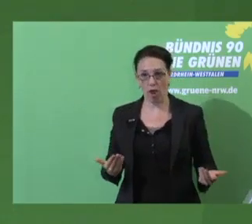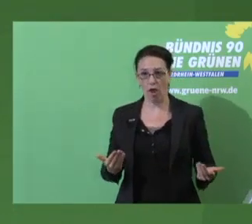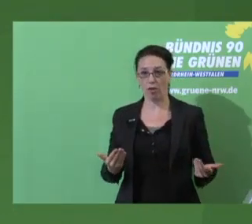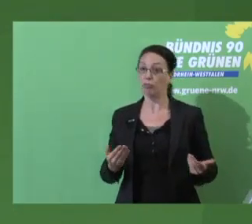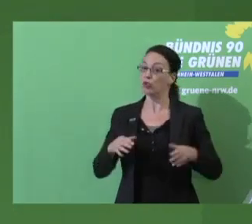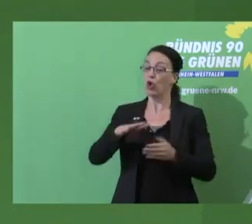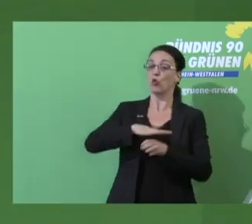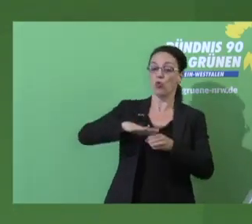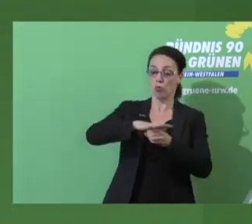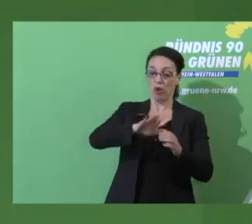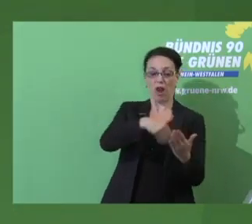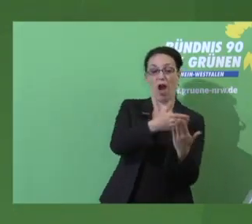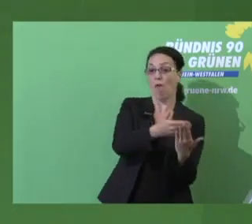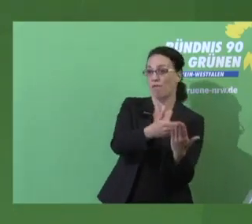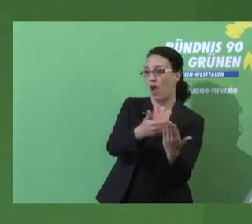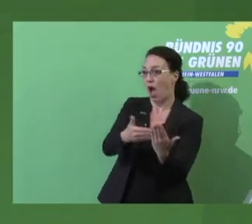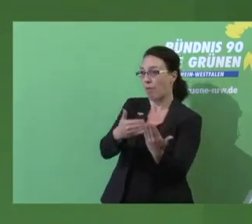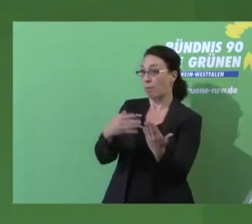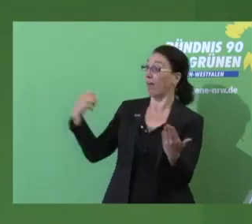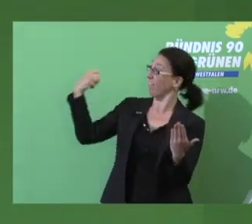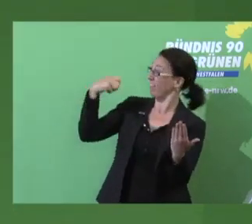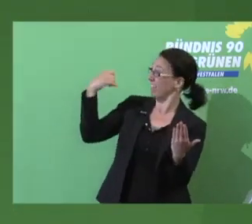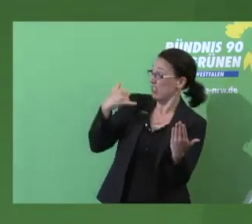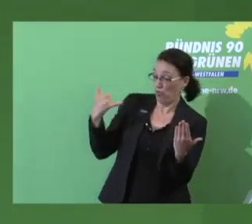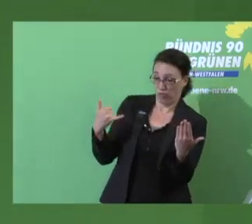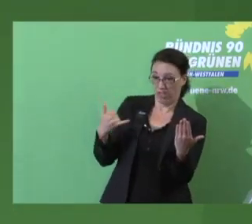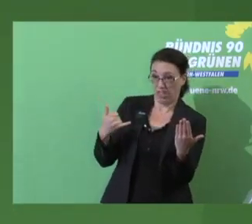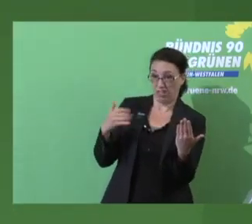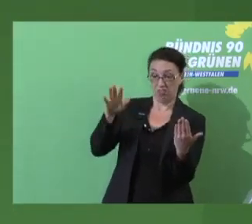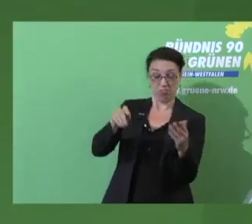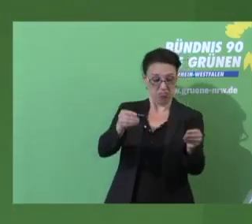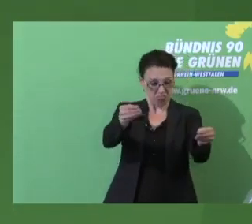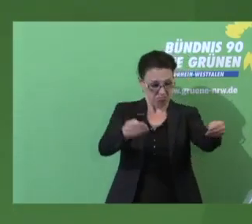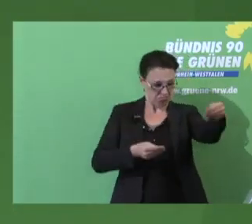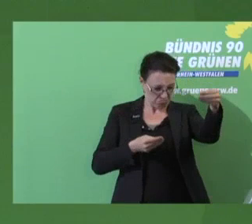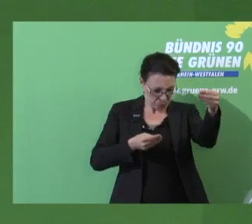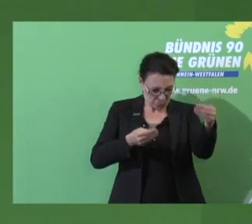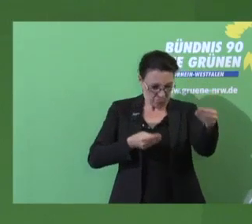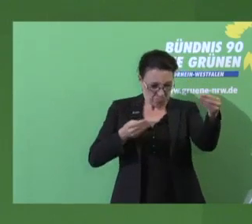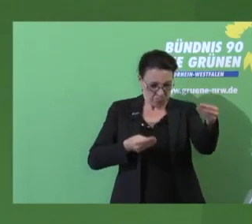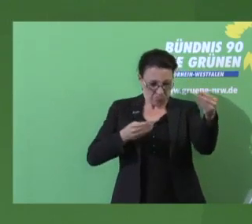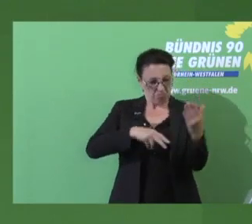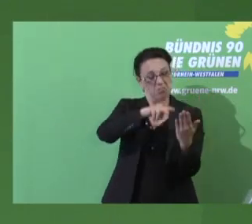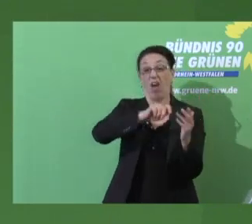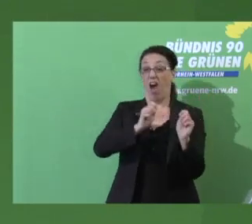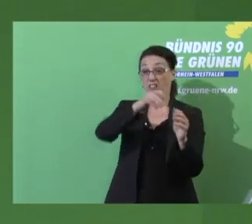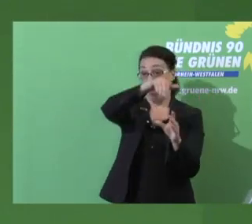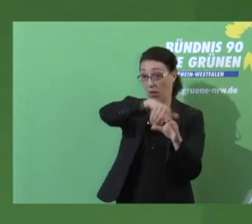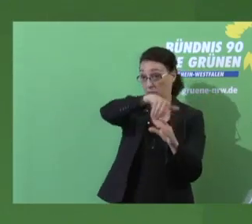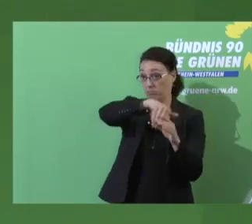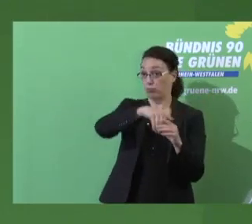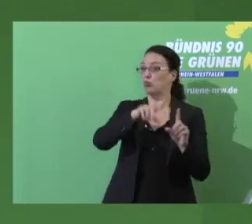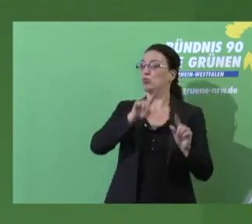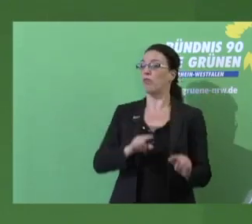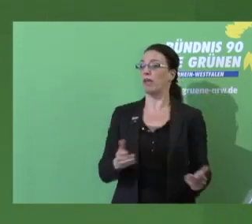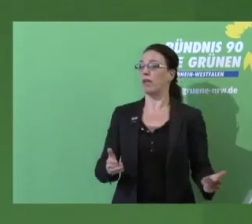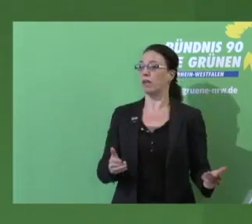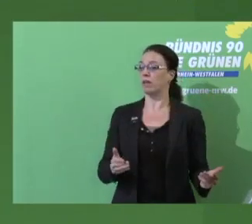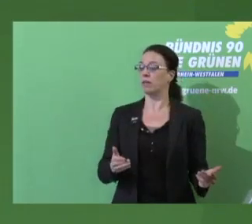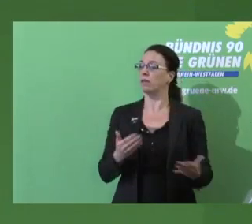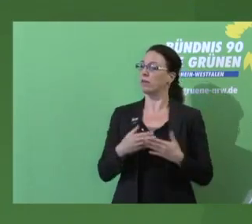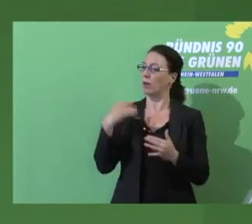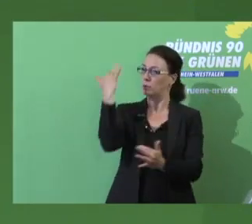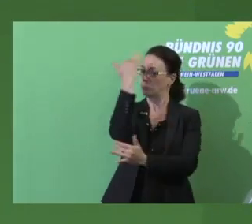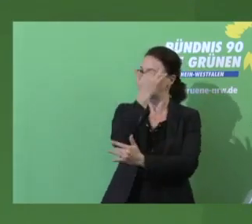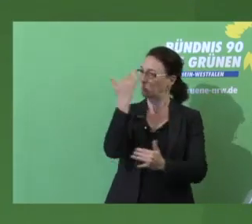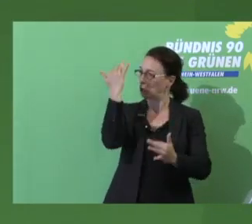kommunaler Aufgaben, auch hier finde ich bisher sehr wenig. Und da ist für mich die Frage, da muss nachgelegt werden, wie